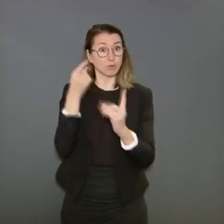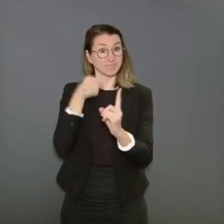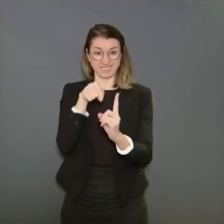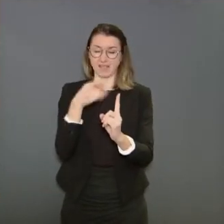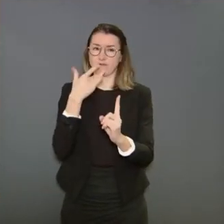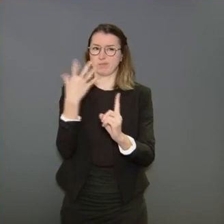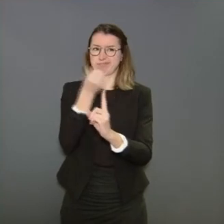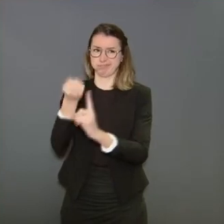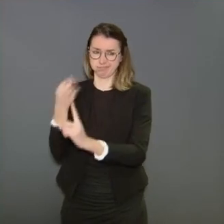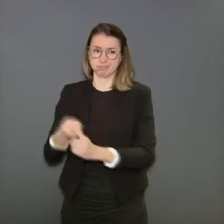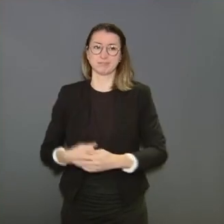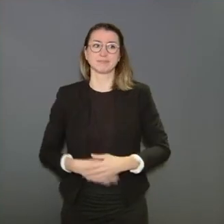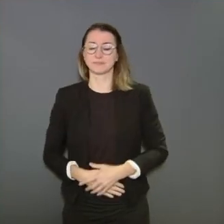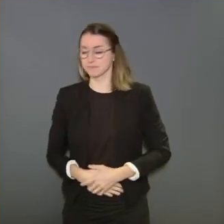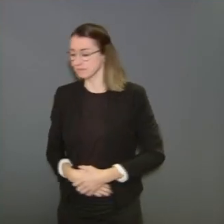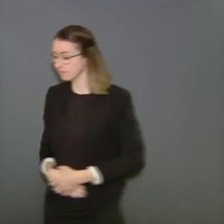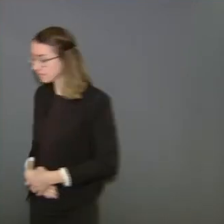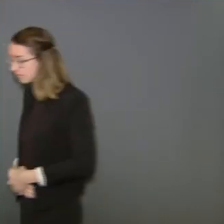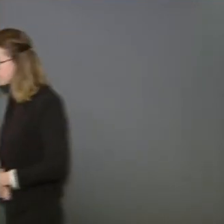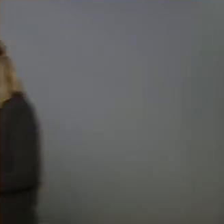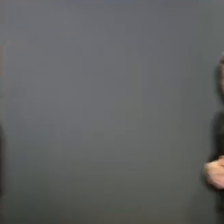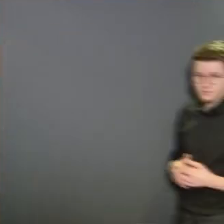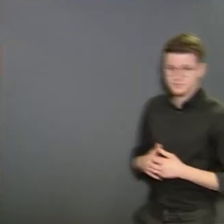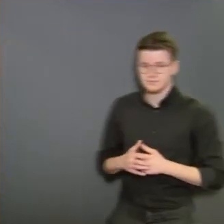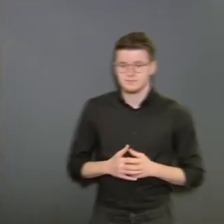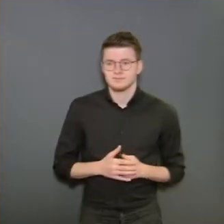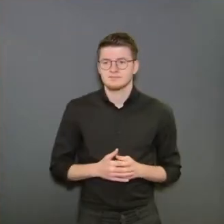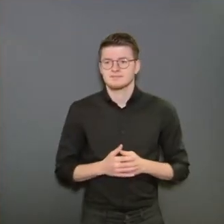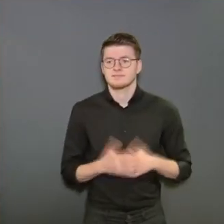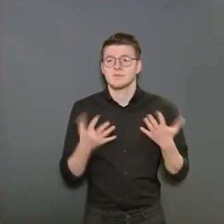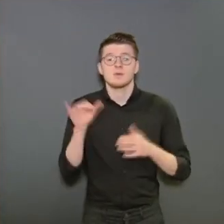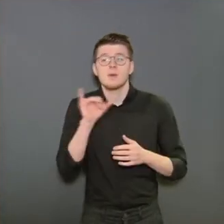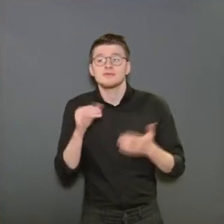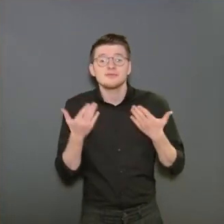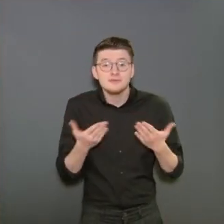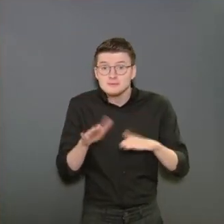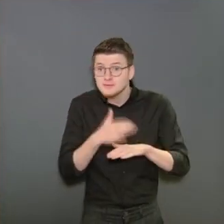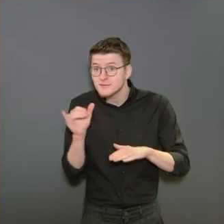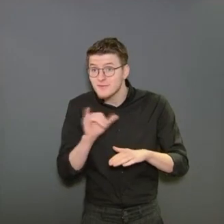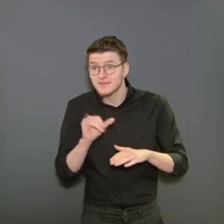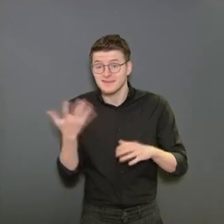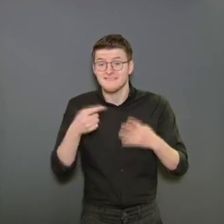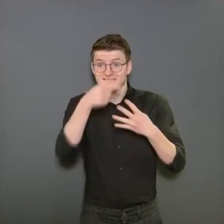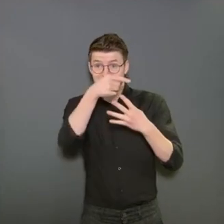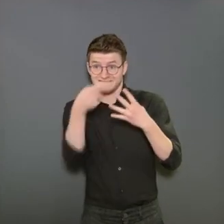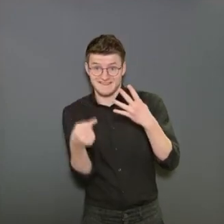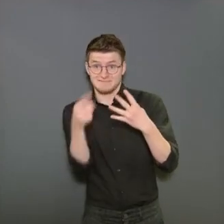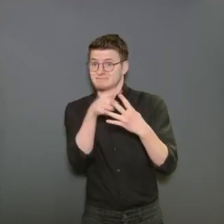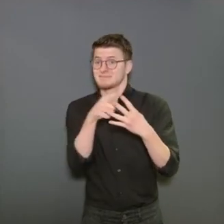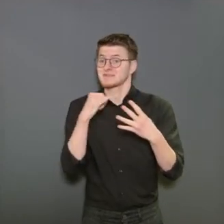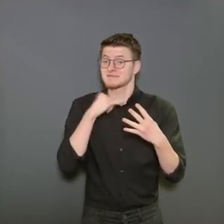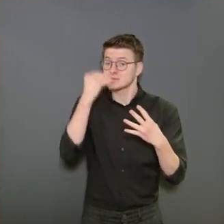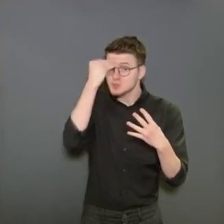Et donc en fait, ce que nous faisons, c'est en quelque sorte créer une